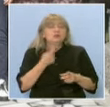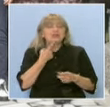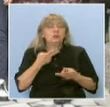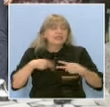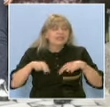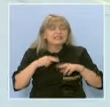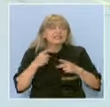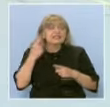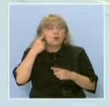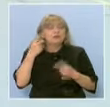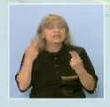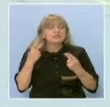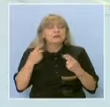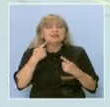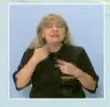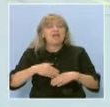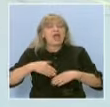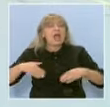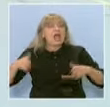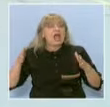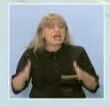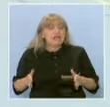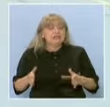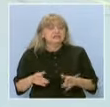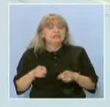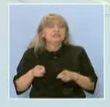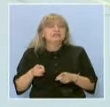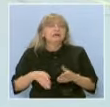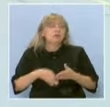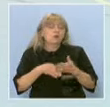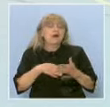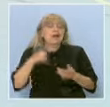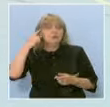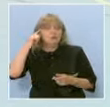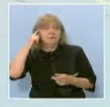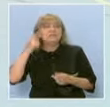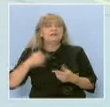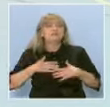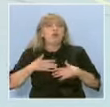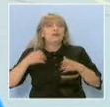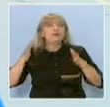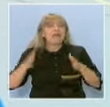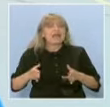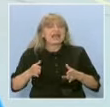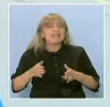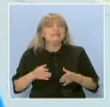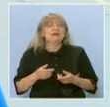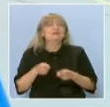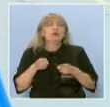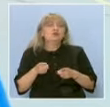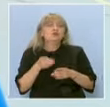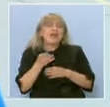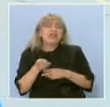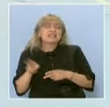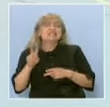осъзнаването на границите. Философията може да ни помогне да осмислим своите граници чрез критическото мислене, което много се различава от тривиалното, с